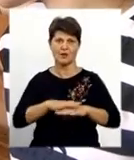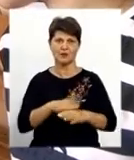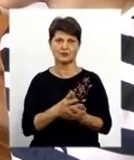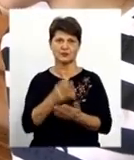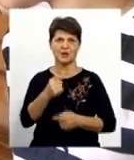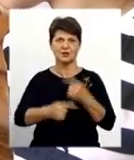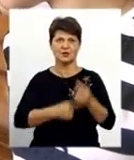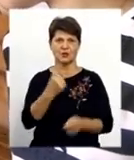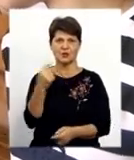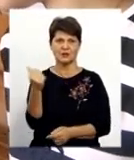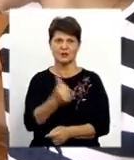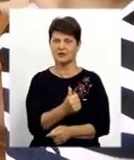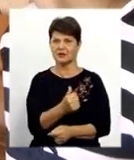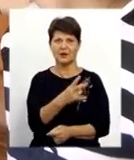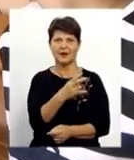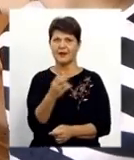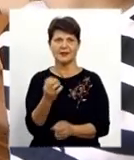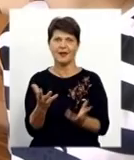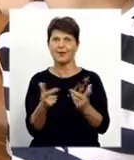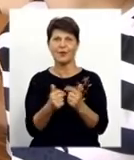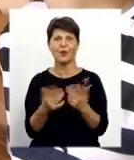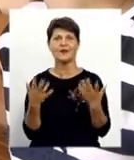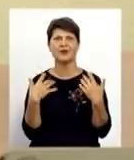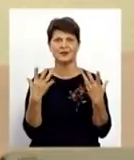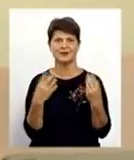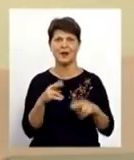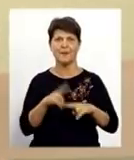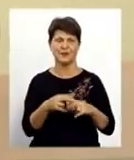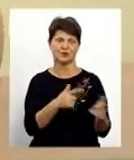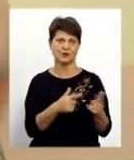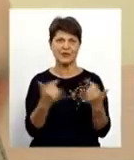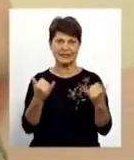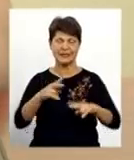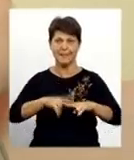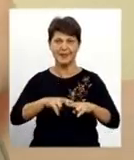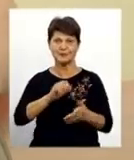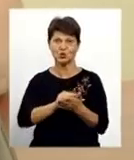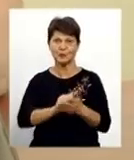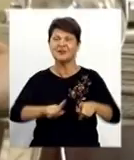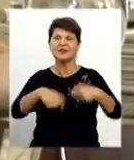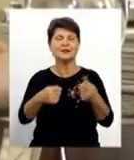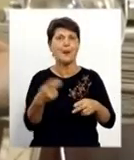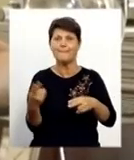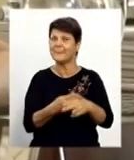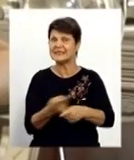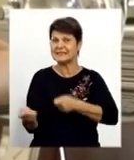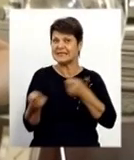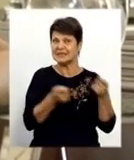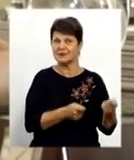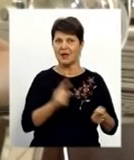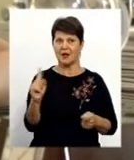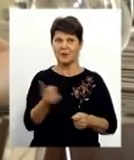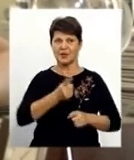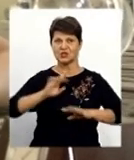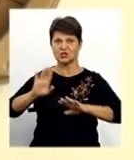неділю, навіть менше не рахує вихідних днів, вже паспорт готовий. Нині паспортні документи видають без затримок, каже перший заступник